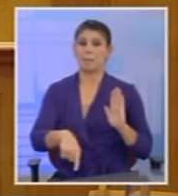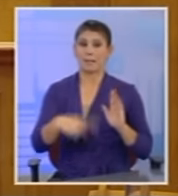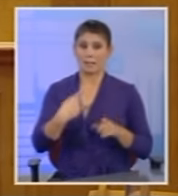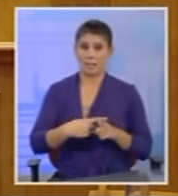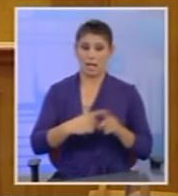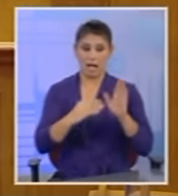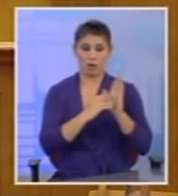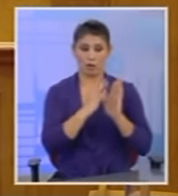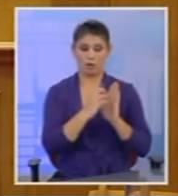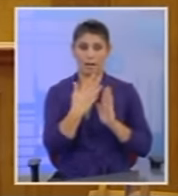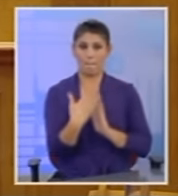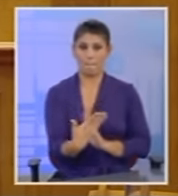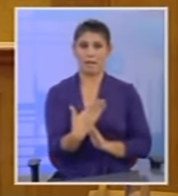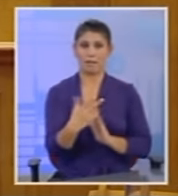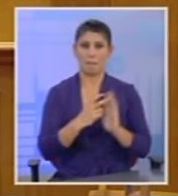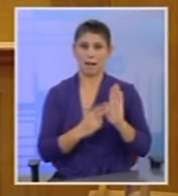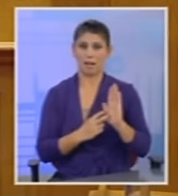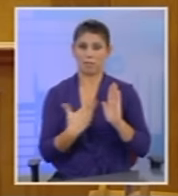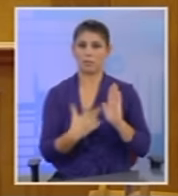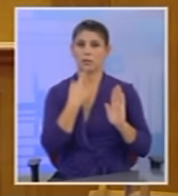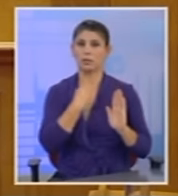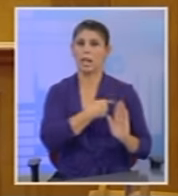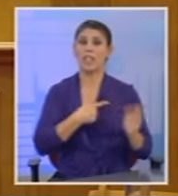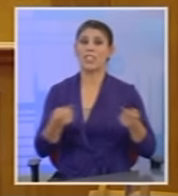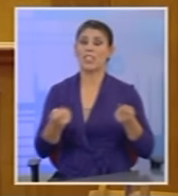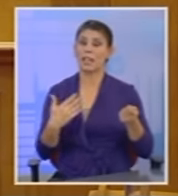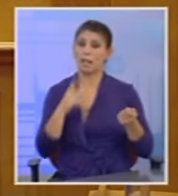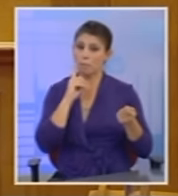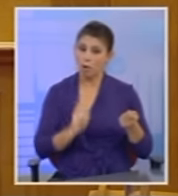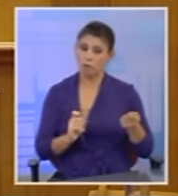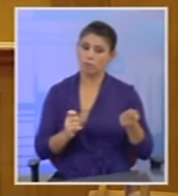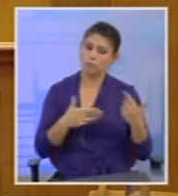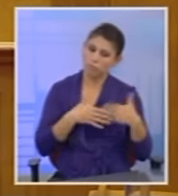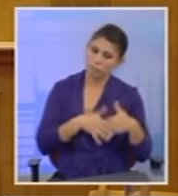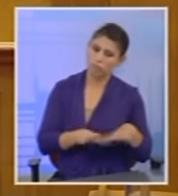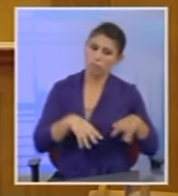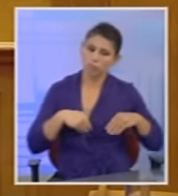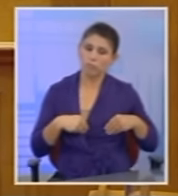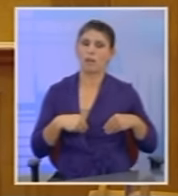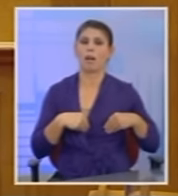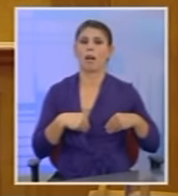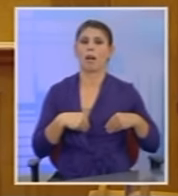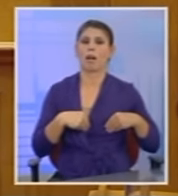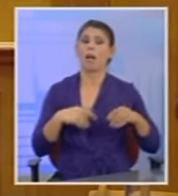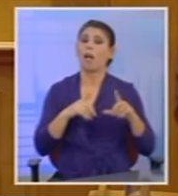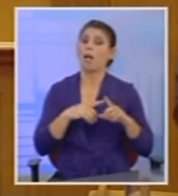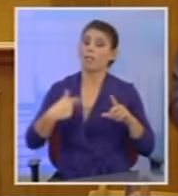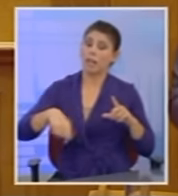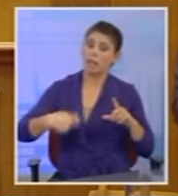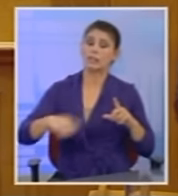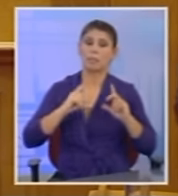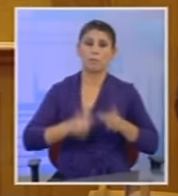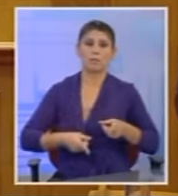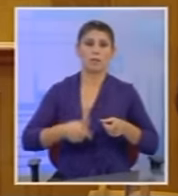95 παράγραφο 5 λέει ότι η διοίκηση έχει υποχρέωση να συμμορφώνεται προς τις δικαστικές αποφάσεις. Προς αυτές τις χιλιάδες δικαστικές αποφάσεις